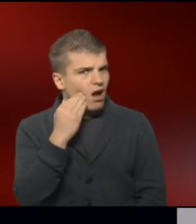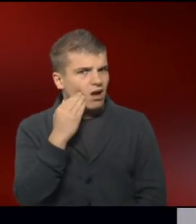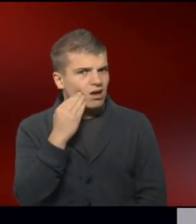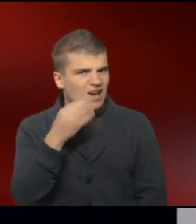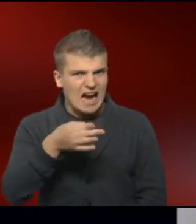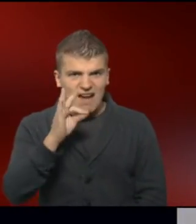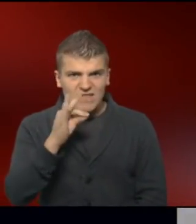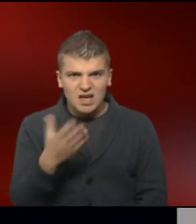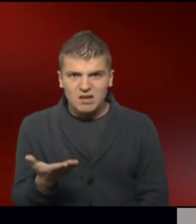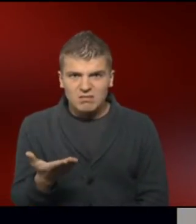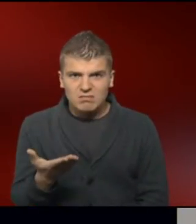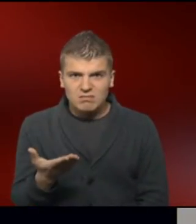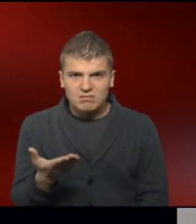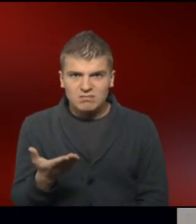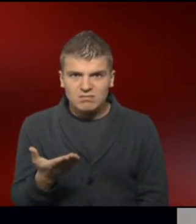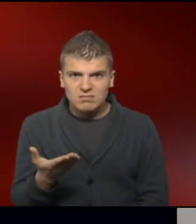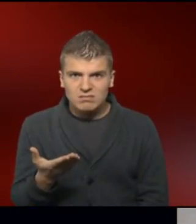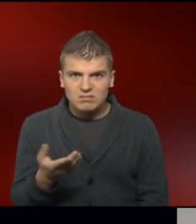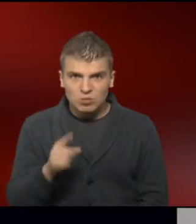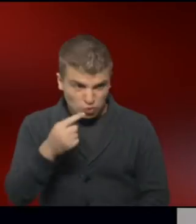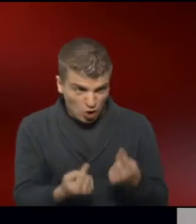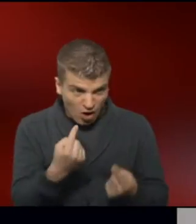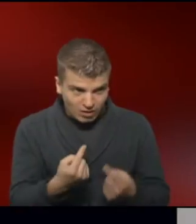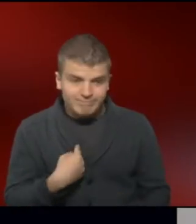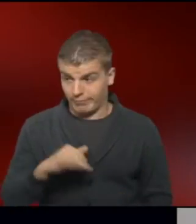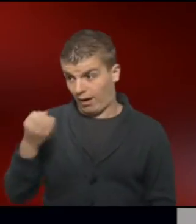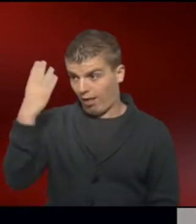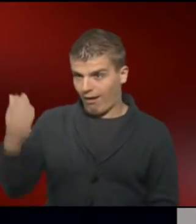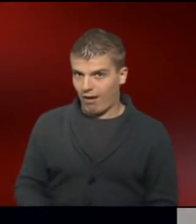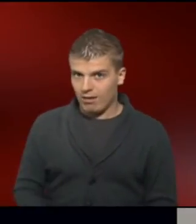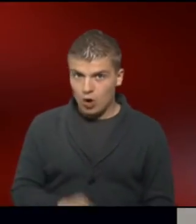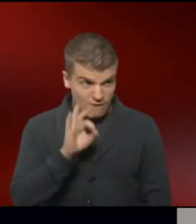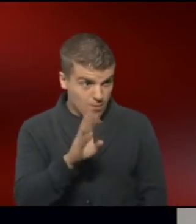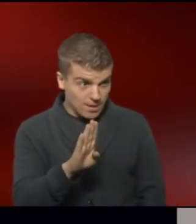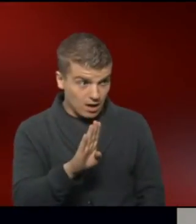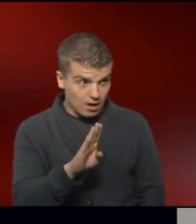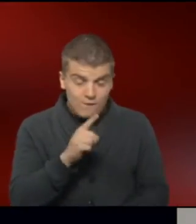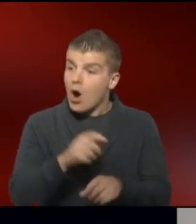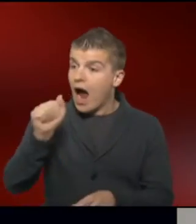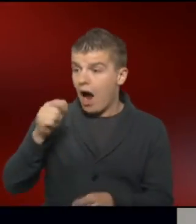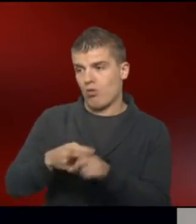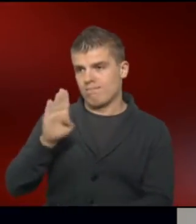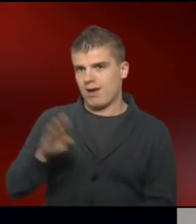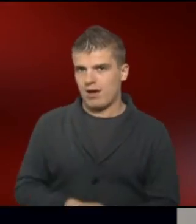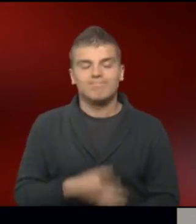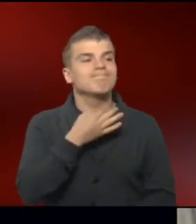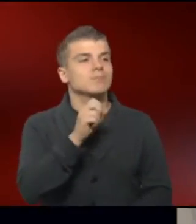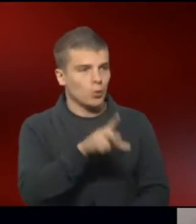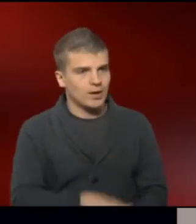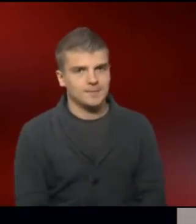Kaffee? Kaffee. Muss das gekocht werden? Klar. Okay, für B? Für A und für B. Okay, gut.